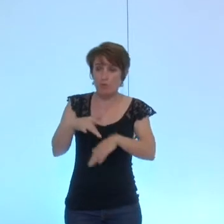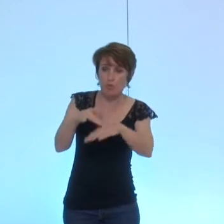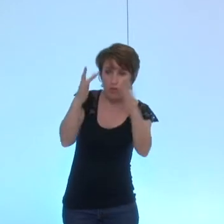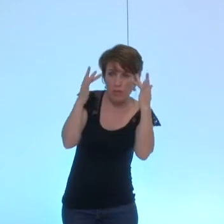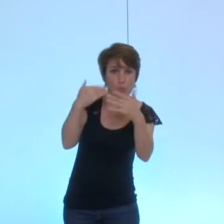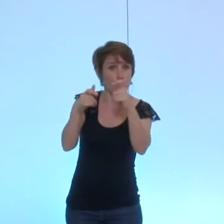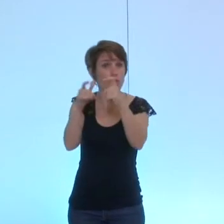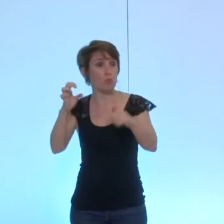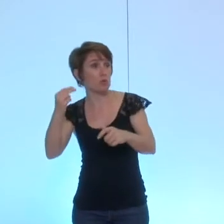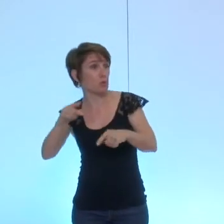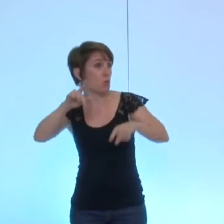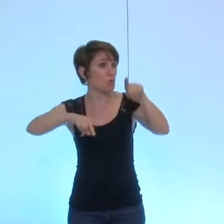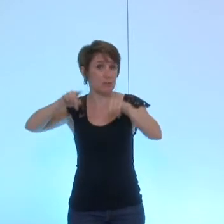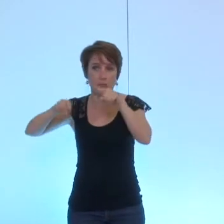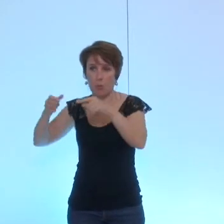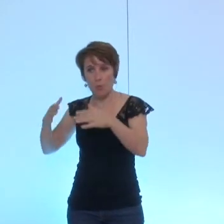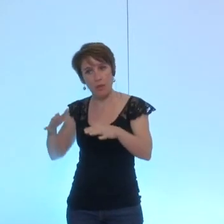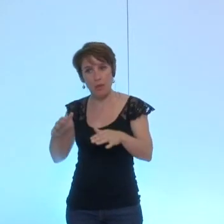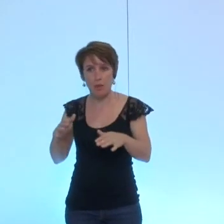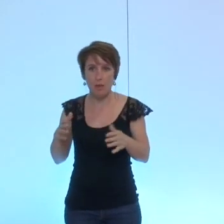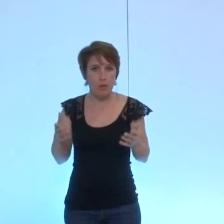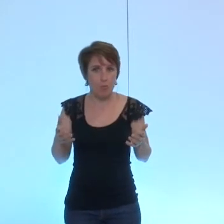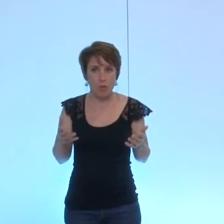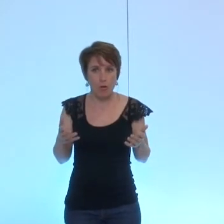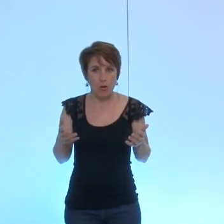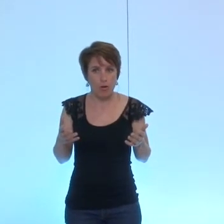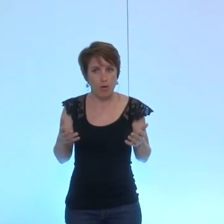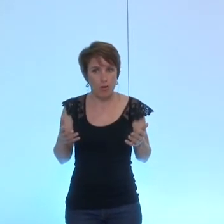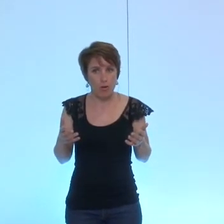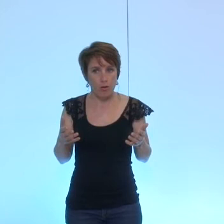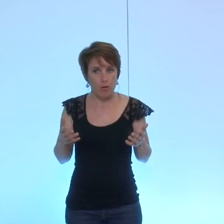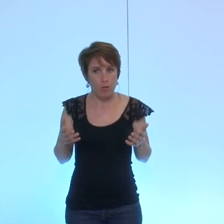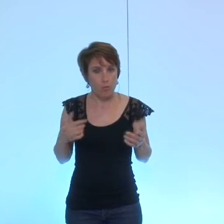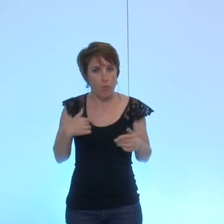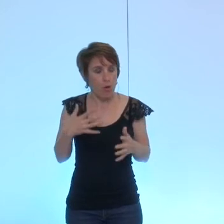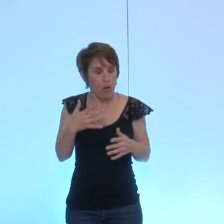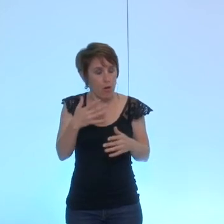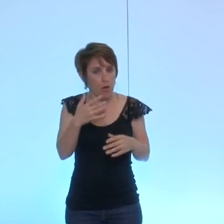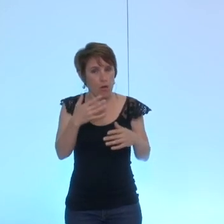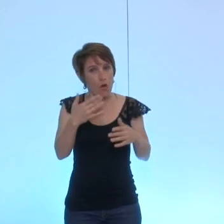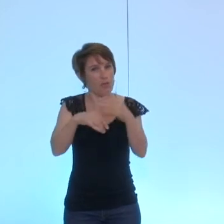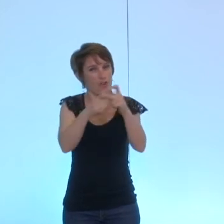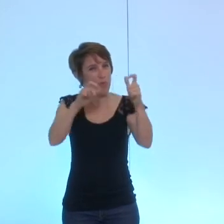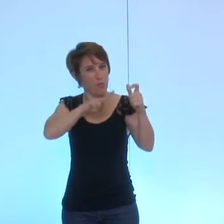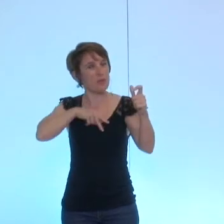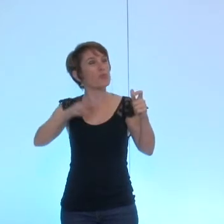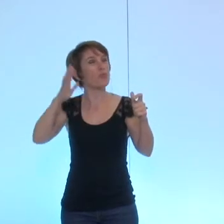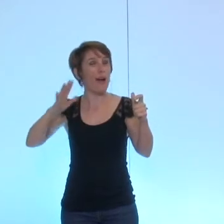j'ai moins vu un directeur financier je vais le dire sauter pour moins que ça dans la société dans laquelle je travaillais